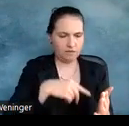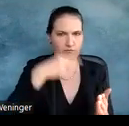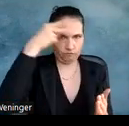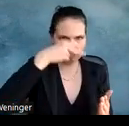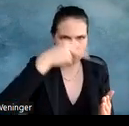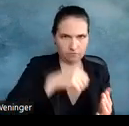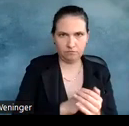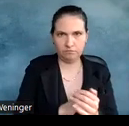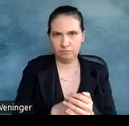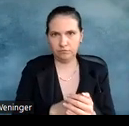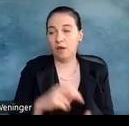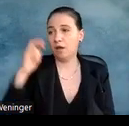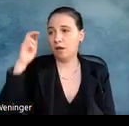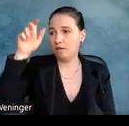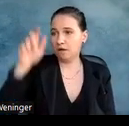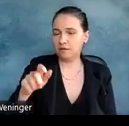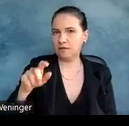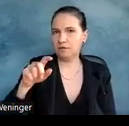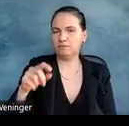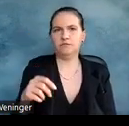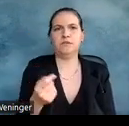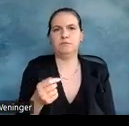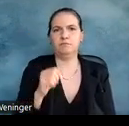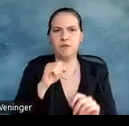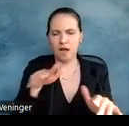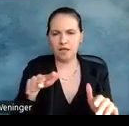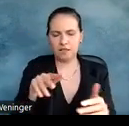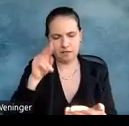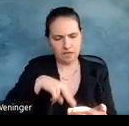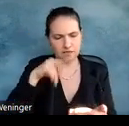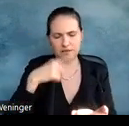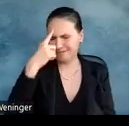Erwachsene liest einen Nachrichtenartikel erneut und versteht immer noch nicht, worum es geht.